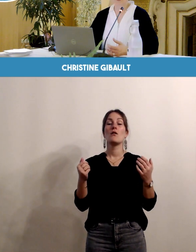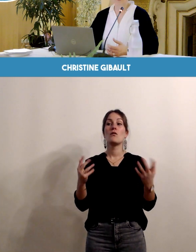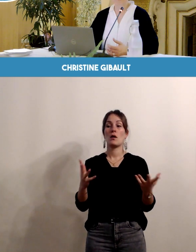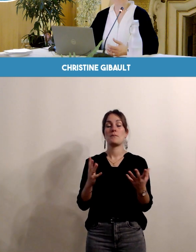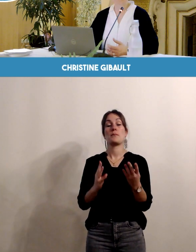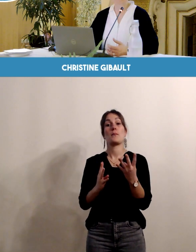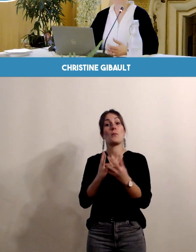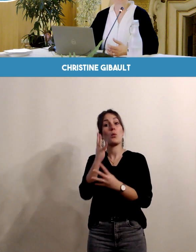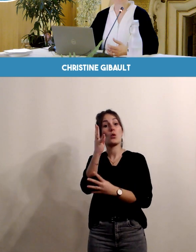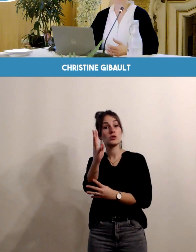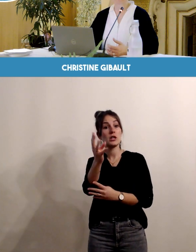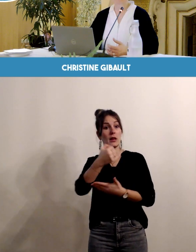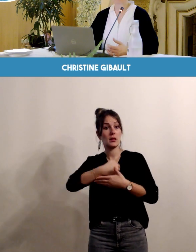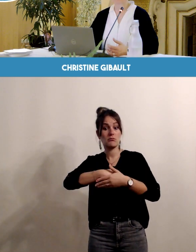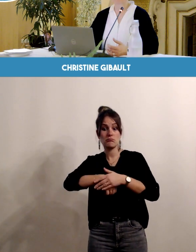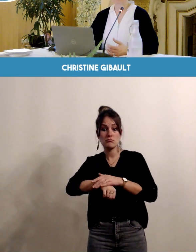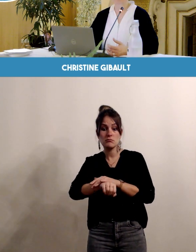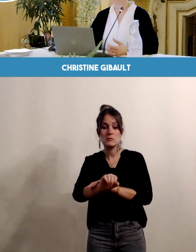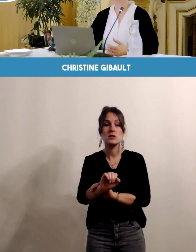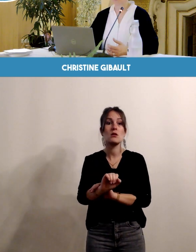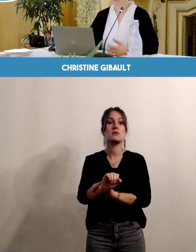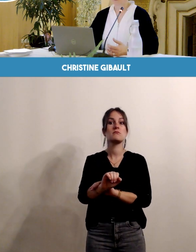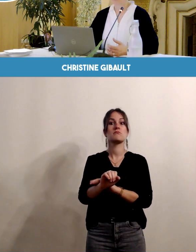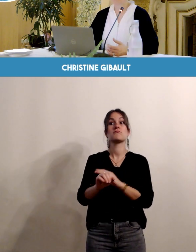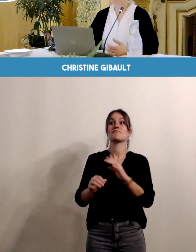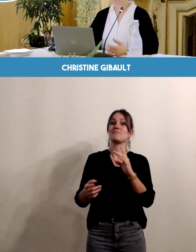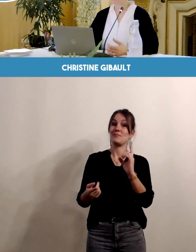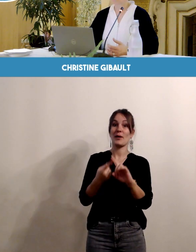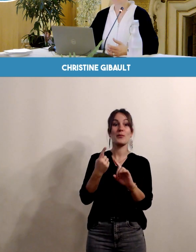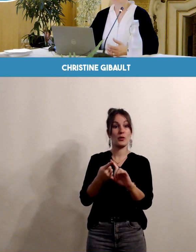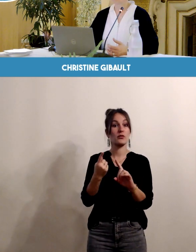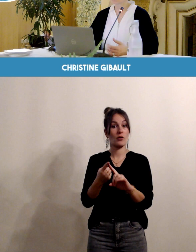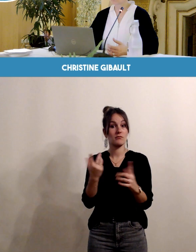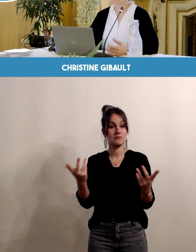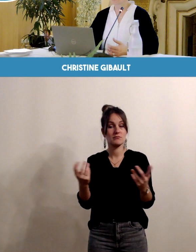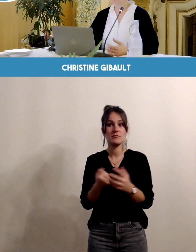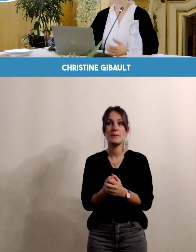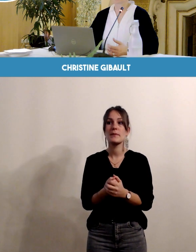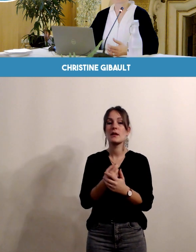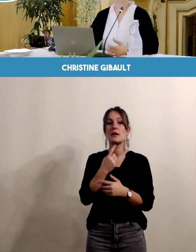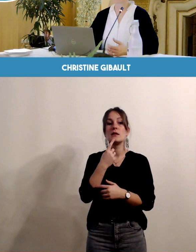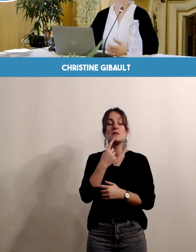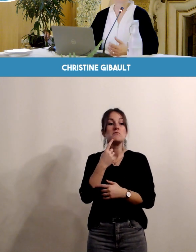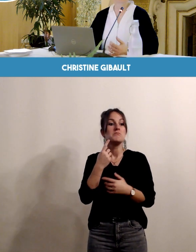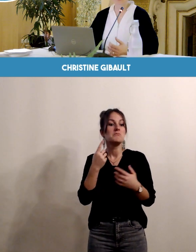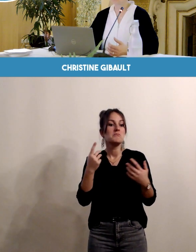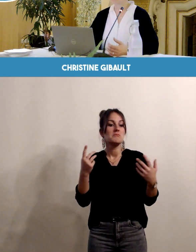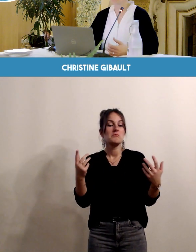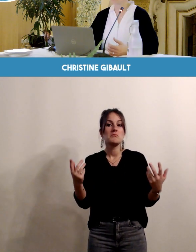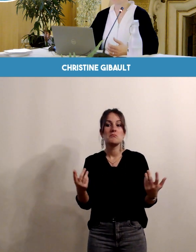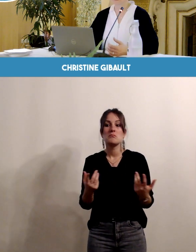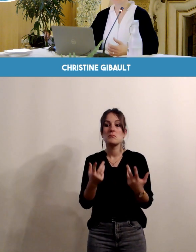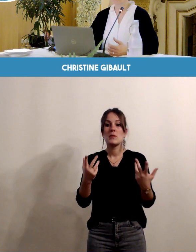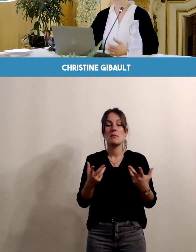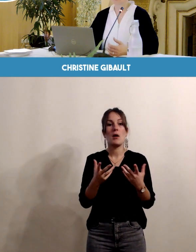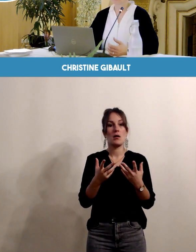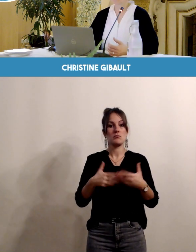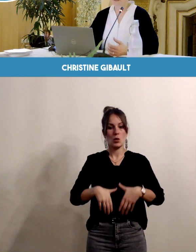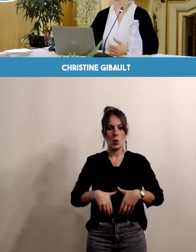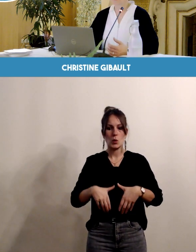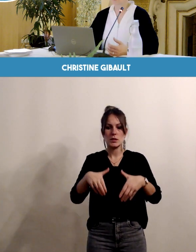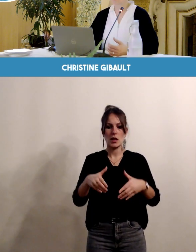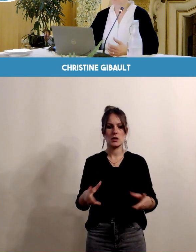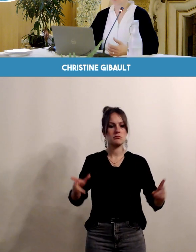projet de naissance c'est un élément important, c'est l'énoncé de vos souhaits quant au déroulement de la grossesse,